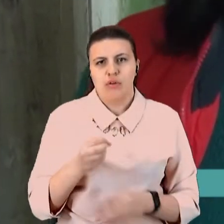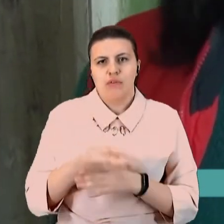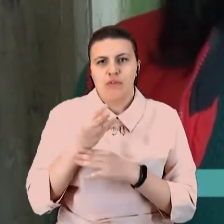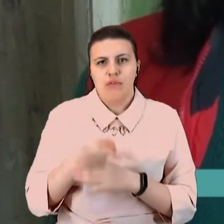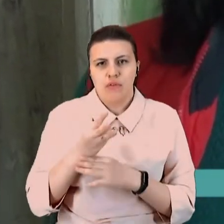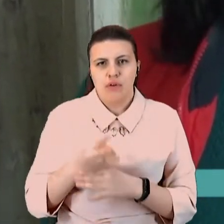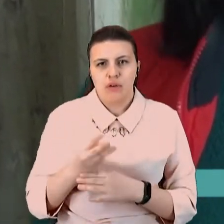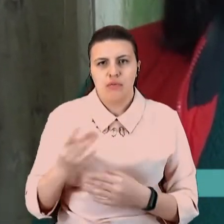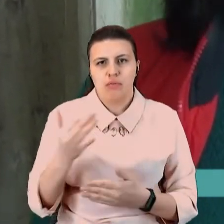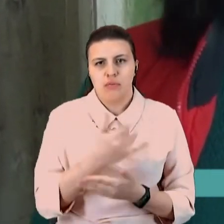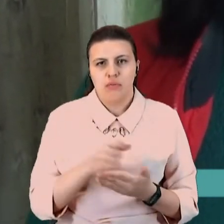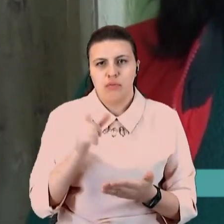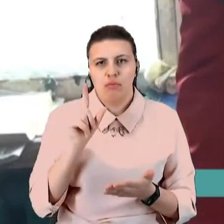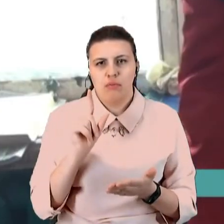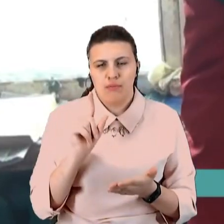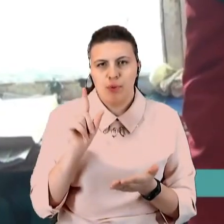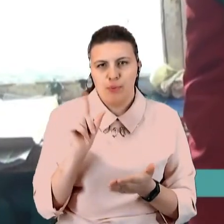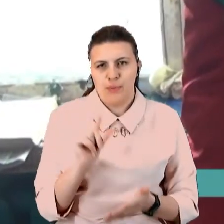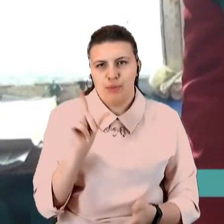покупаємо постійно, тому що вони часто садяться.